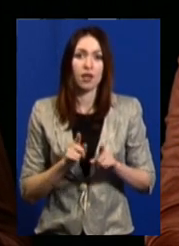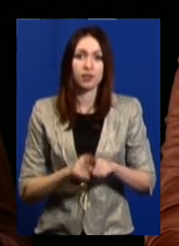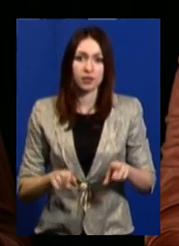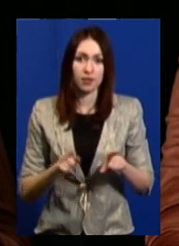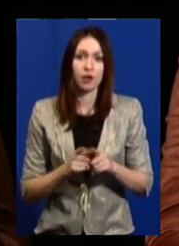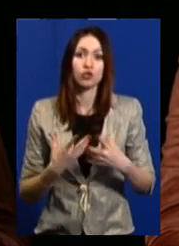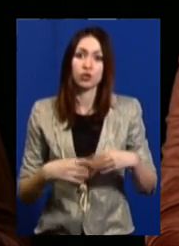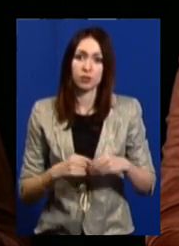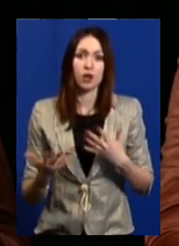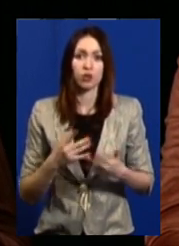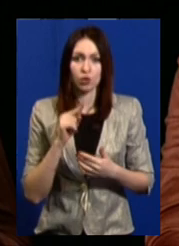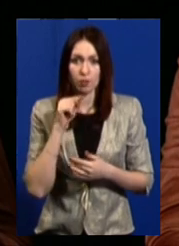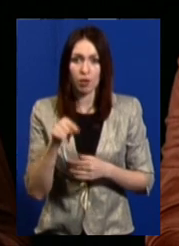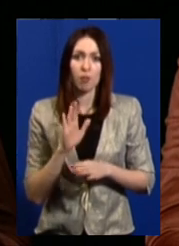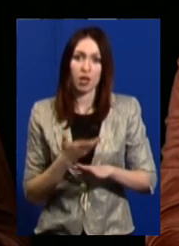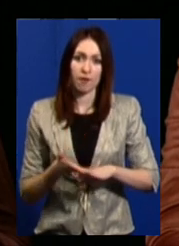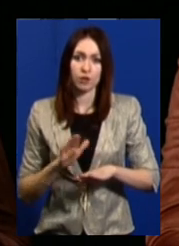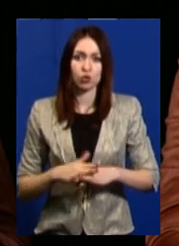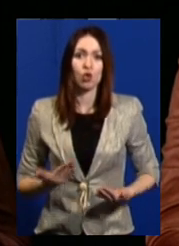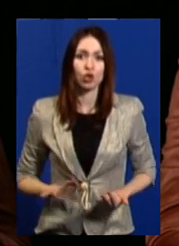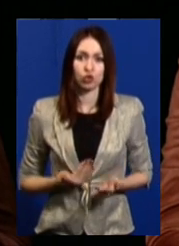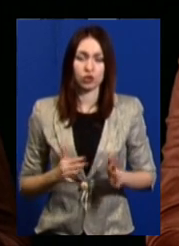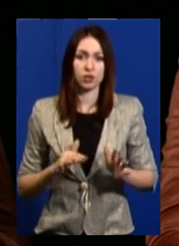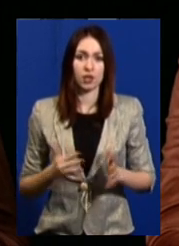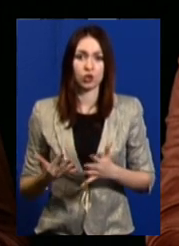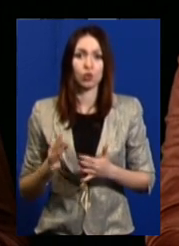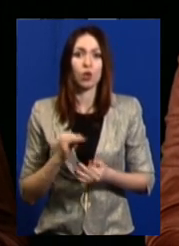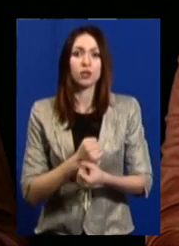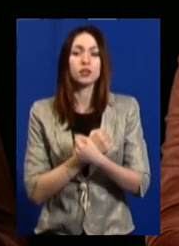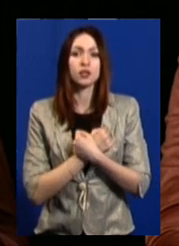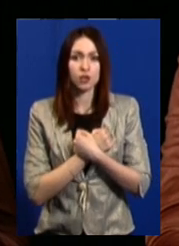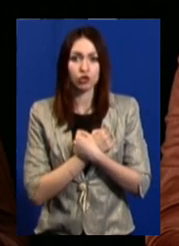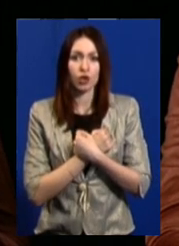родина, яка потрапила у складні життєві обставини. І, на жаль,